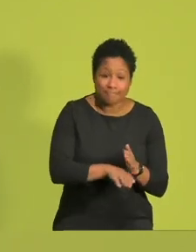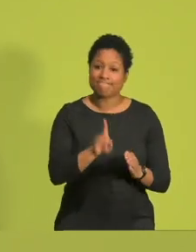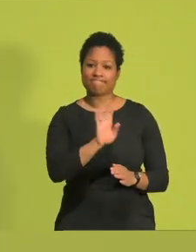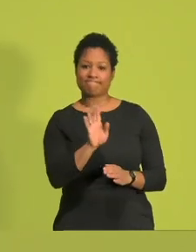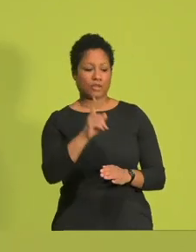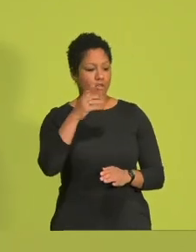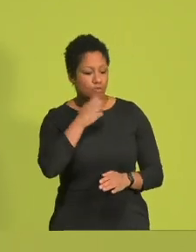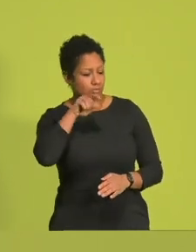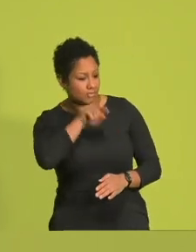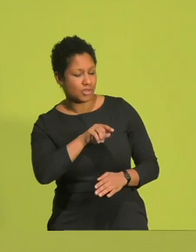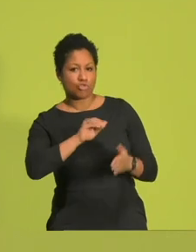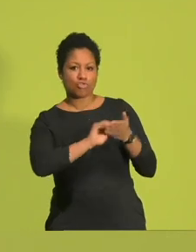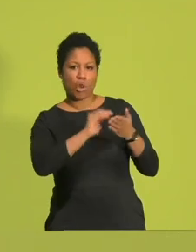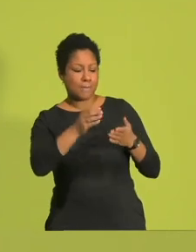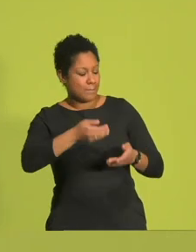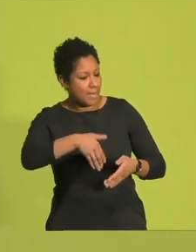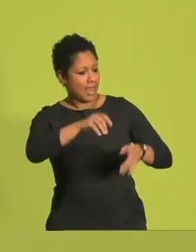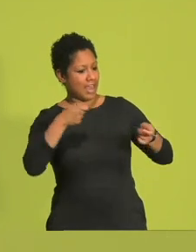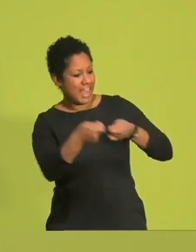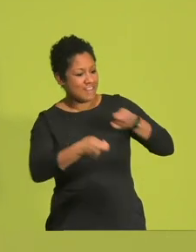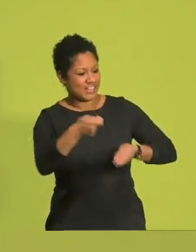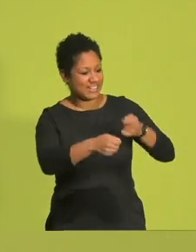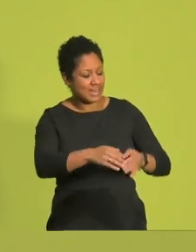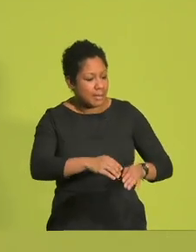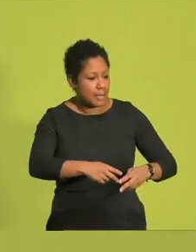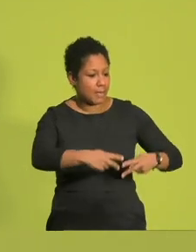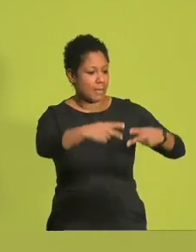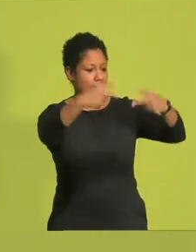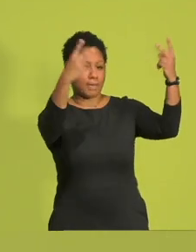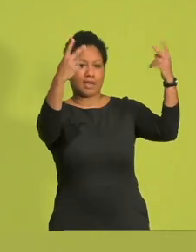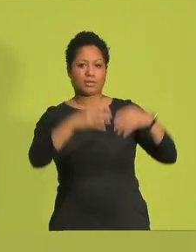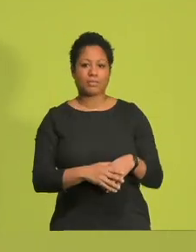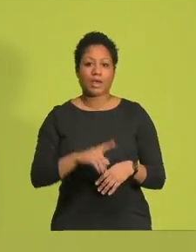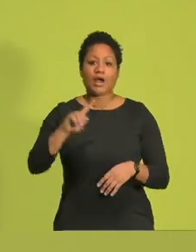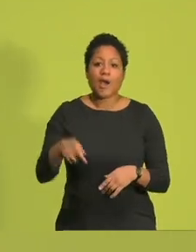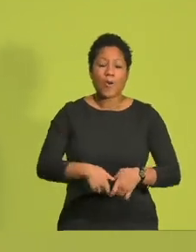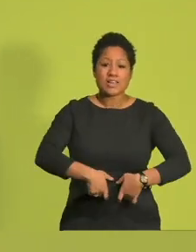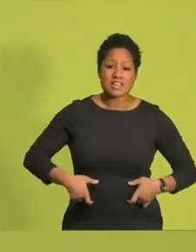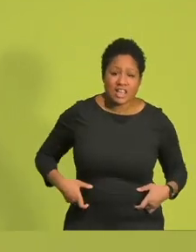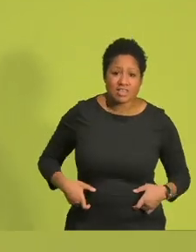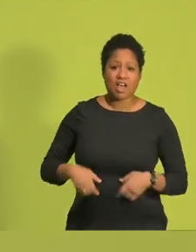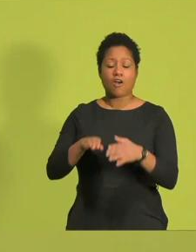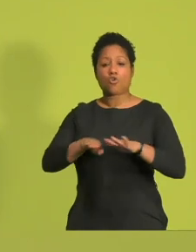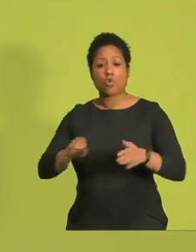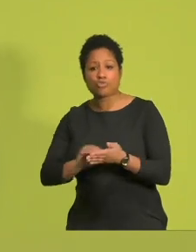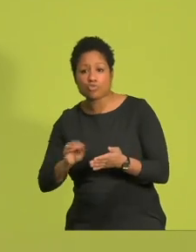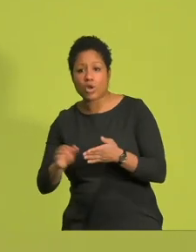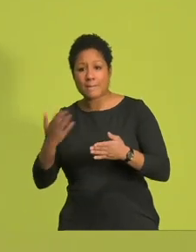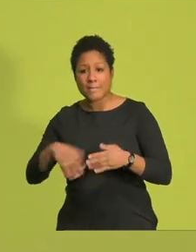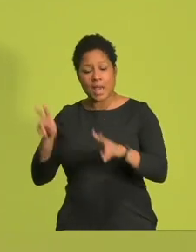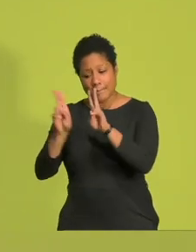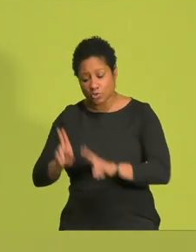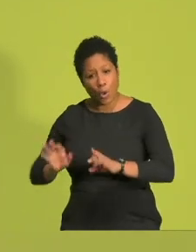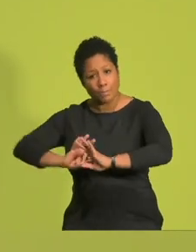investieren. Dass wir die hochwertige Bildung und Betreuung an Kitas und Grundschulen ausbauen. Dass wir mit einem landesweiten